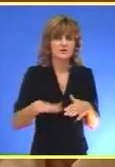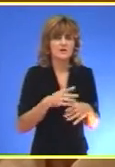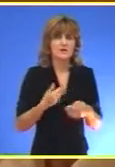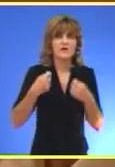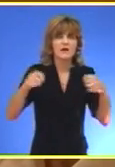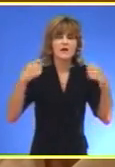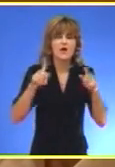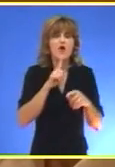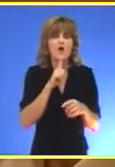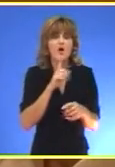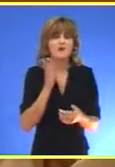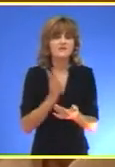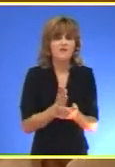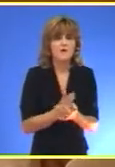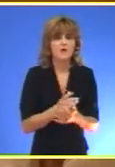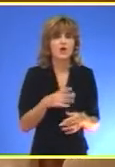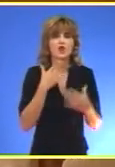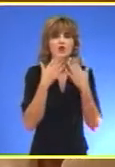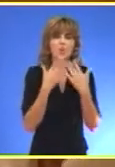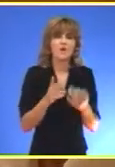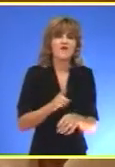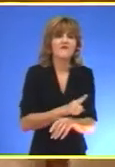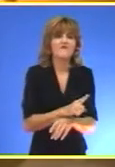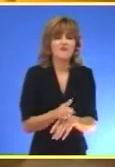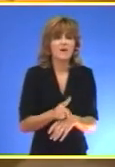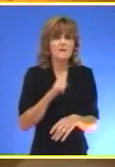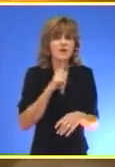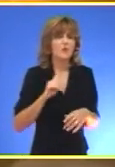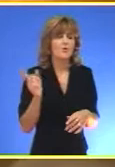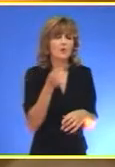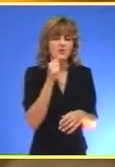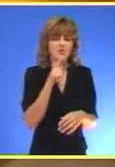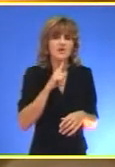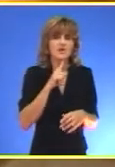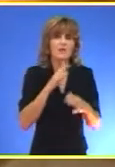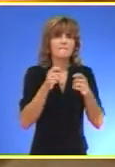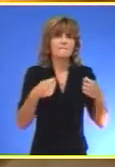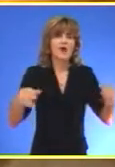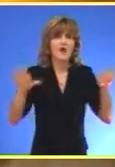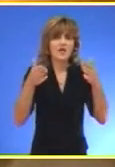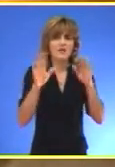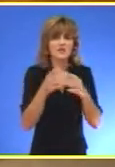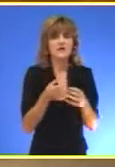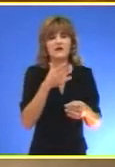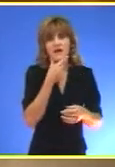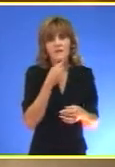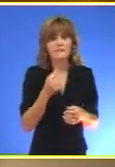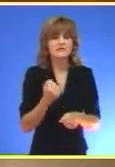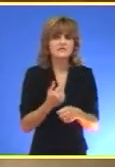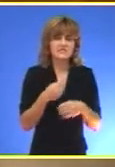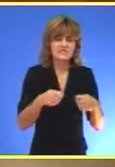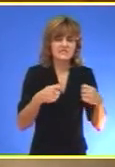koja, uprko svemu, odiše duhom vremena u kom je građena I naravno o rajhal palati, vrhunskom ostvarenju secesije